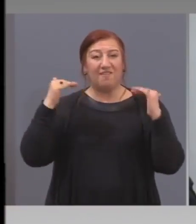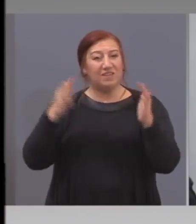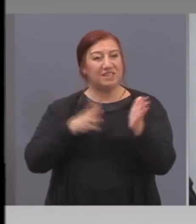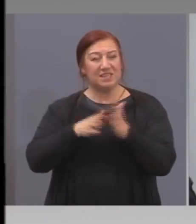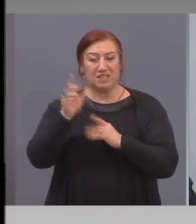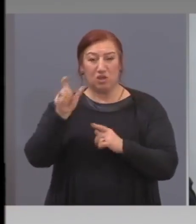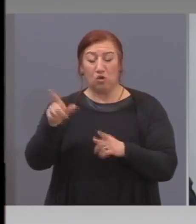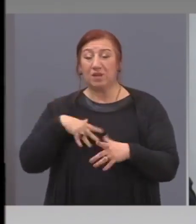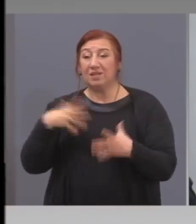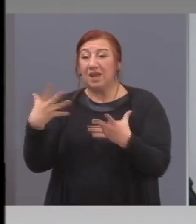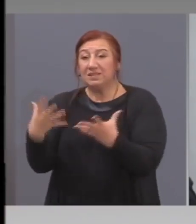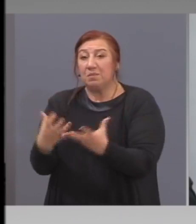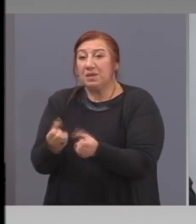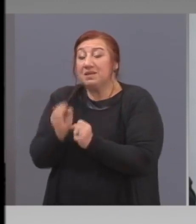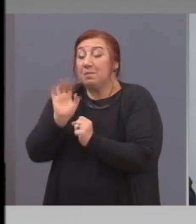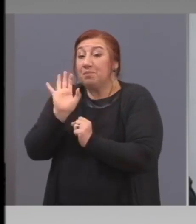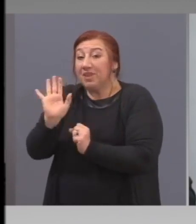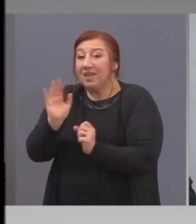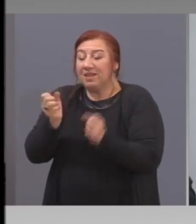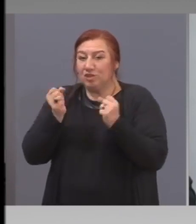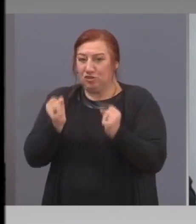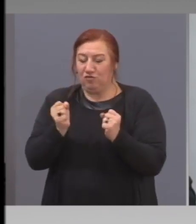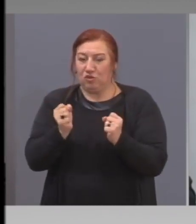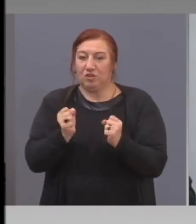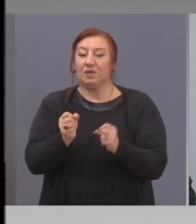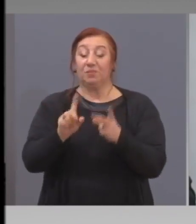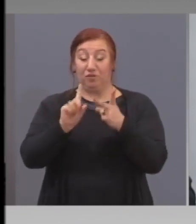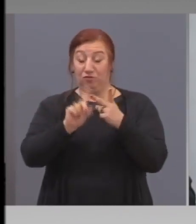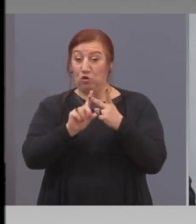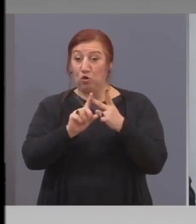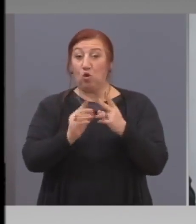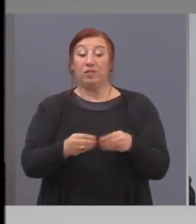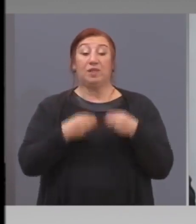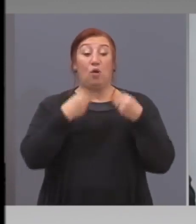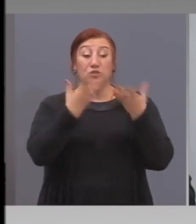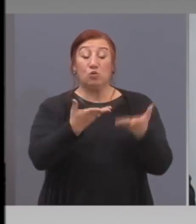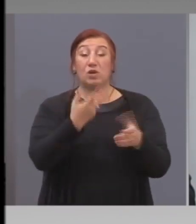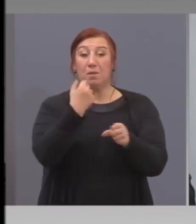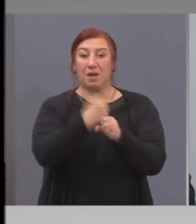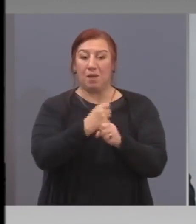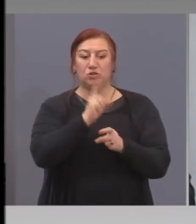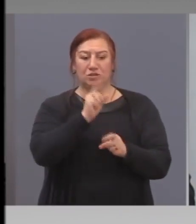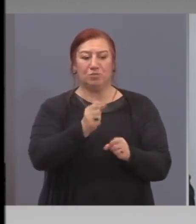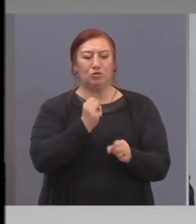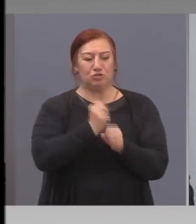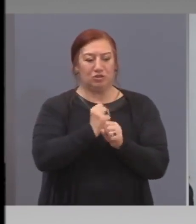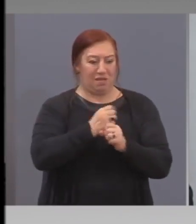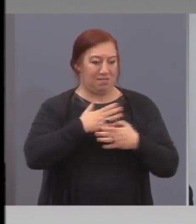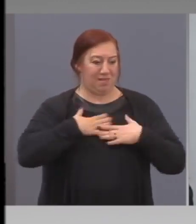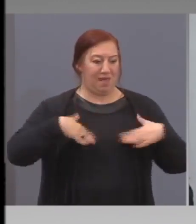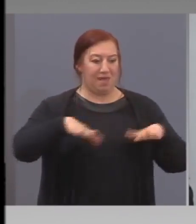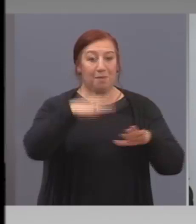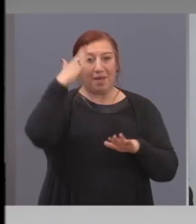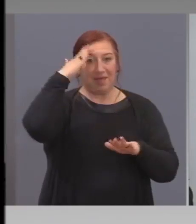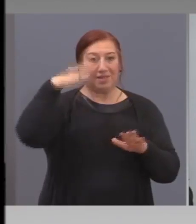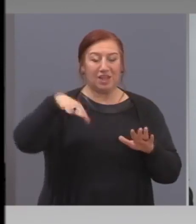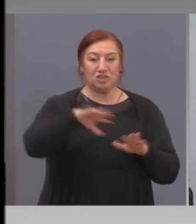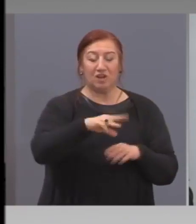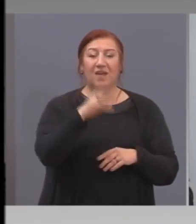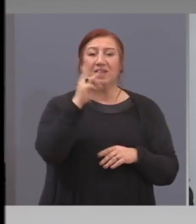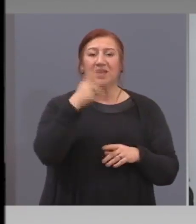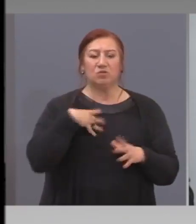спасиме живота. Да осигуриме работата, за да може да съществува държавата. И третото, да се